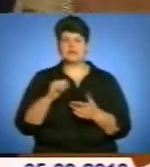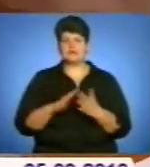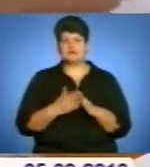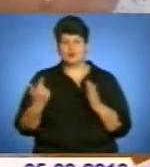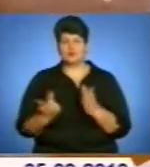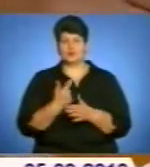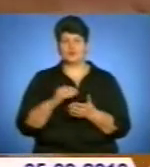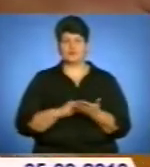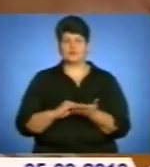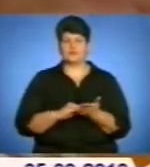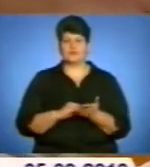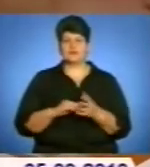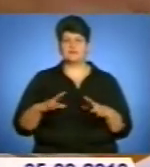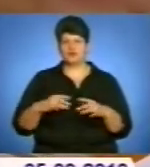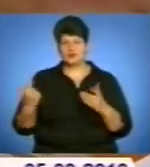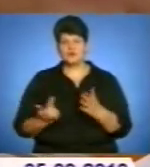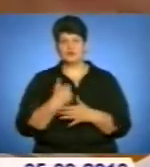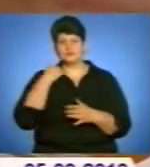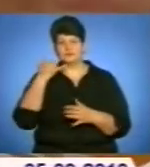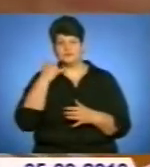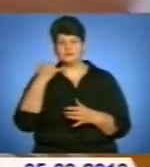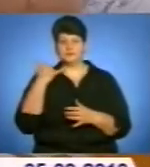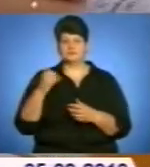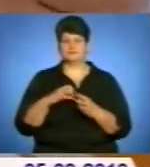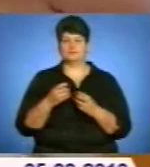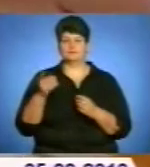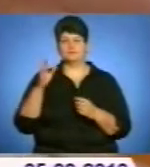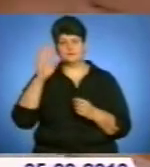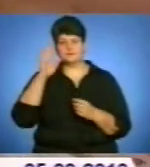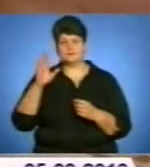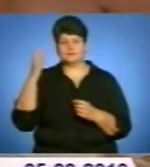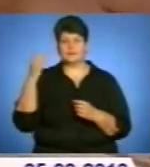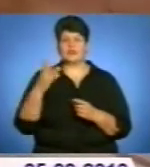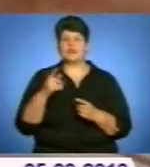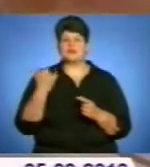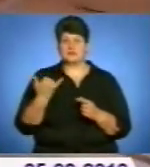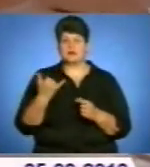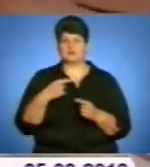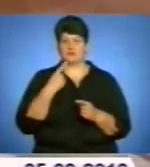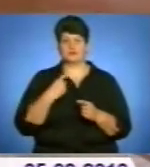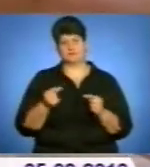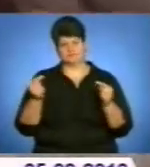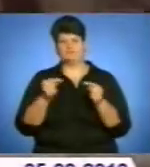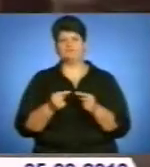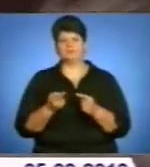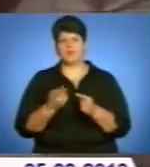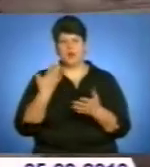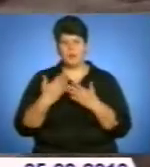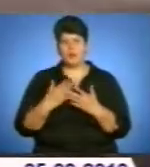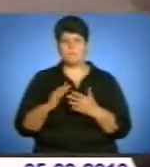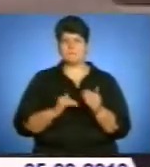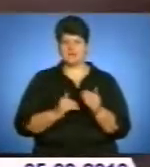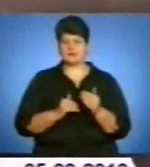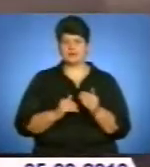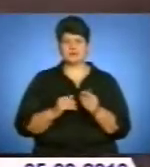Інспектор знову зателефонував до проблемного клієнта. Цього разу держслужбовець висловлювався більш однозначно. Або підприємець